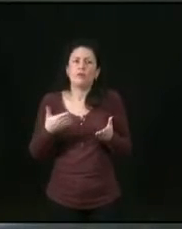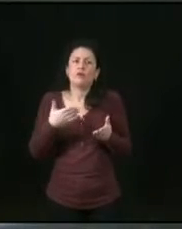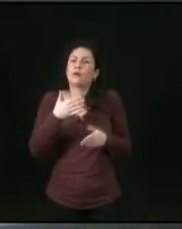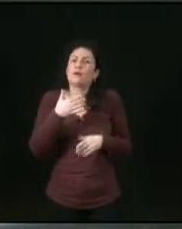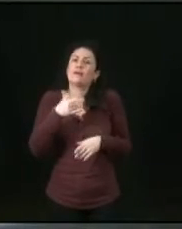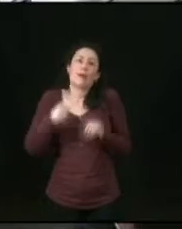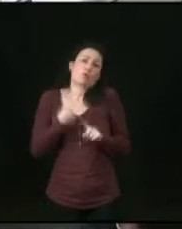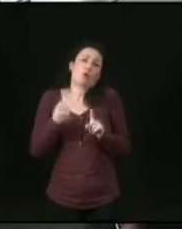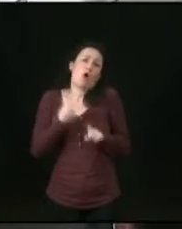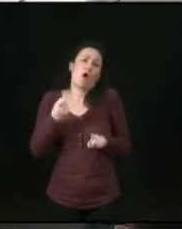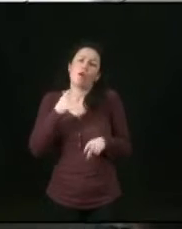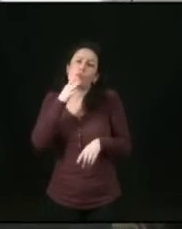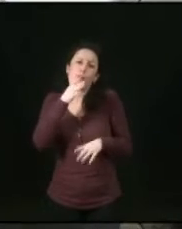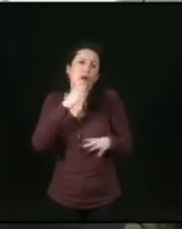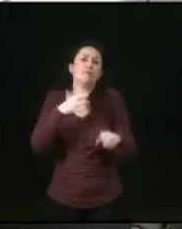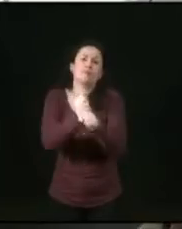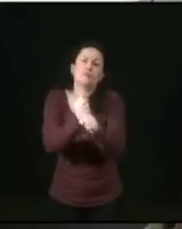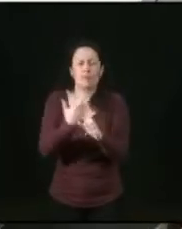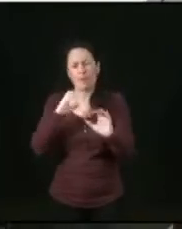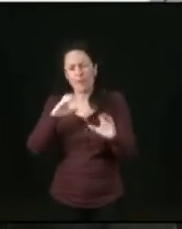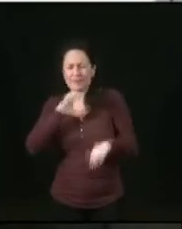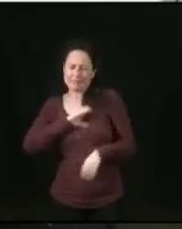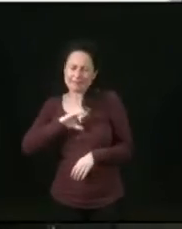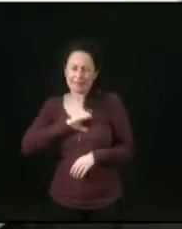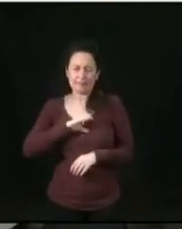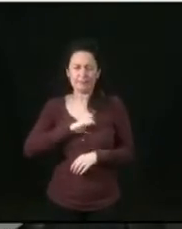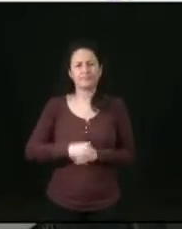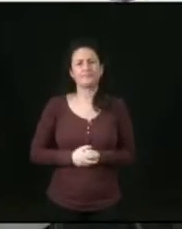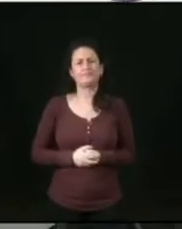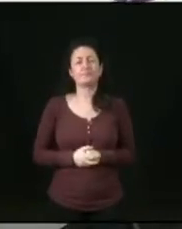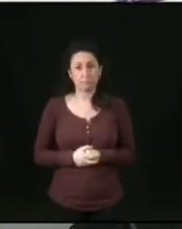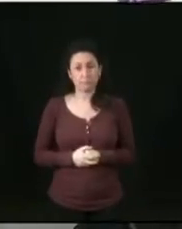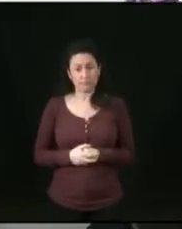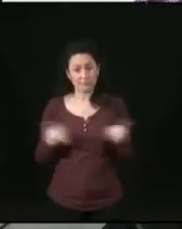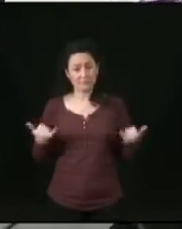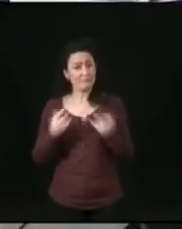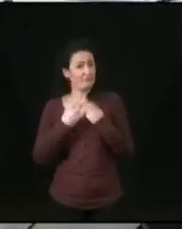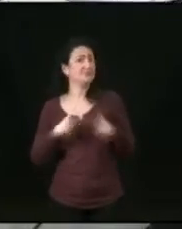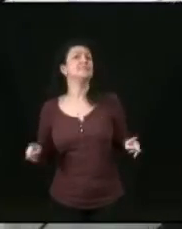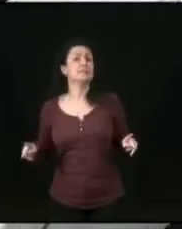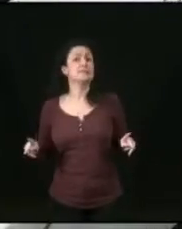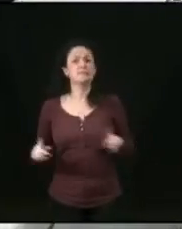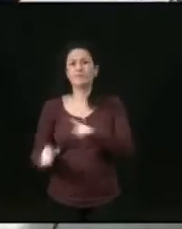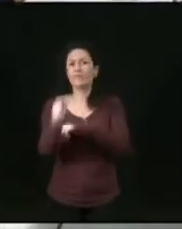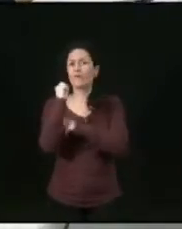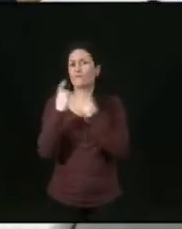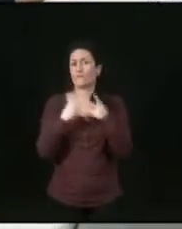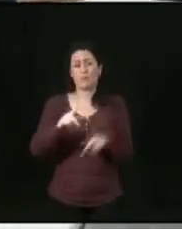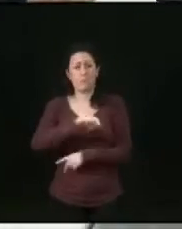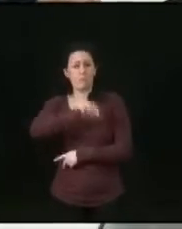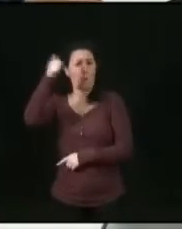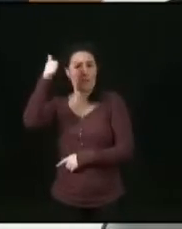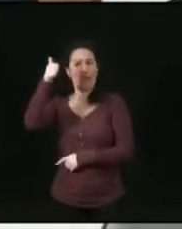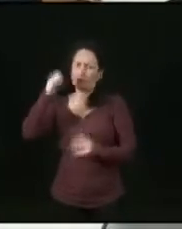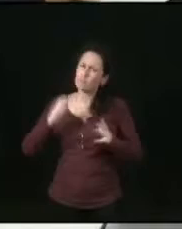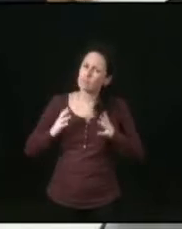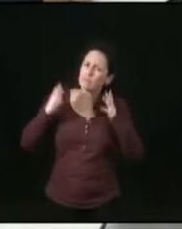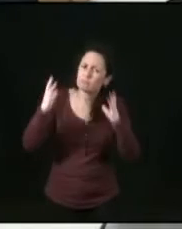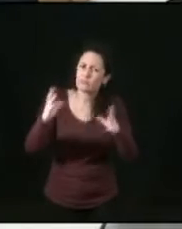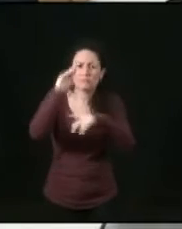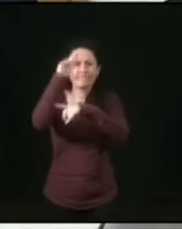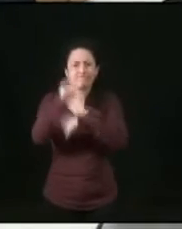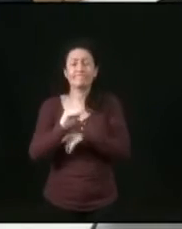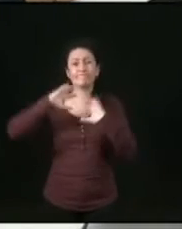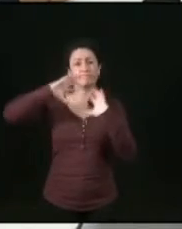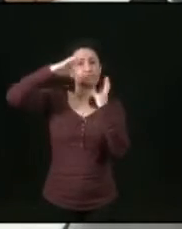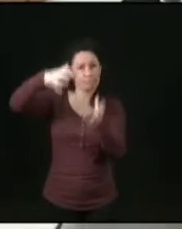rapidement. Mais j'essaie quand même d'être assez concis. Alfort-Ville est une des premières villes qui s'est engagée pour la planète en adoptant les